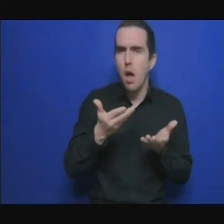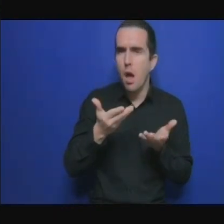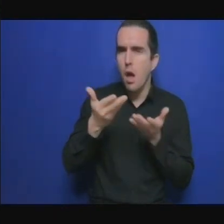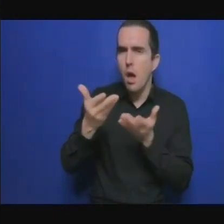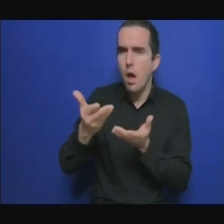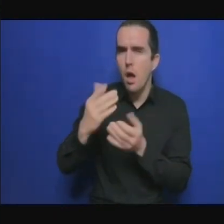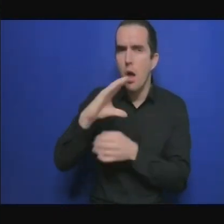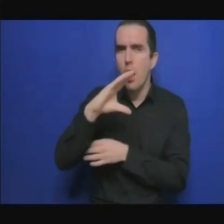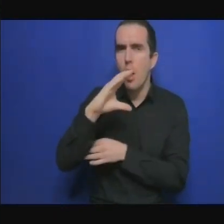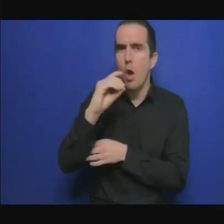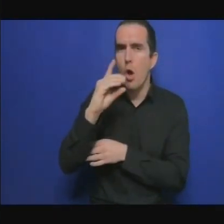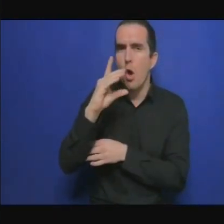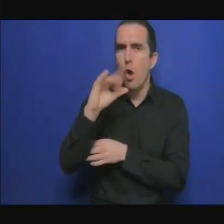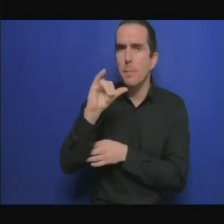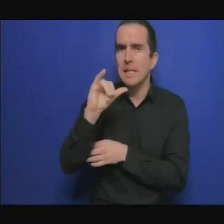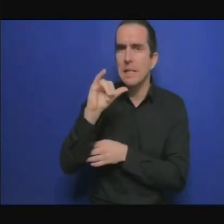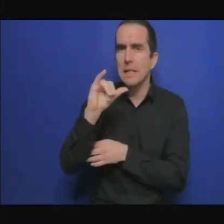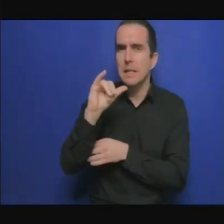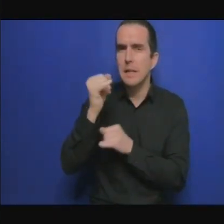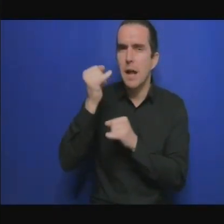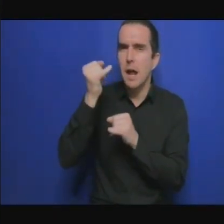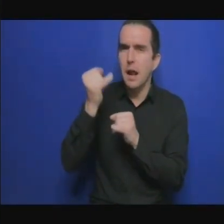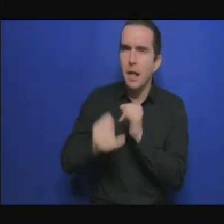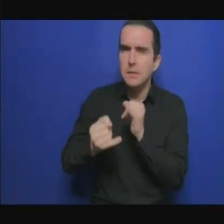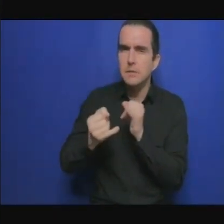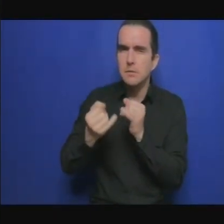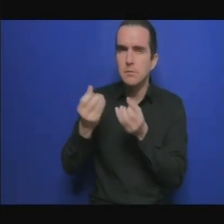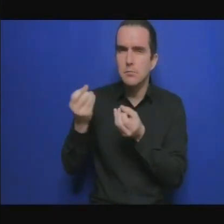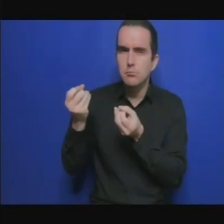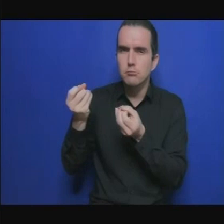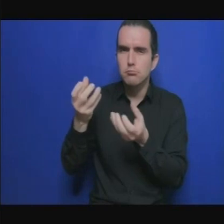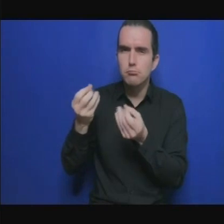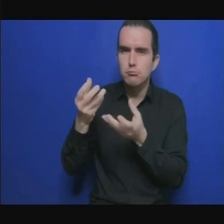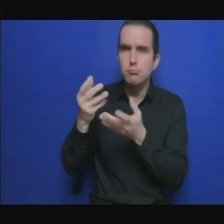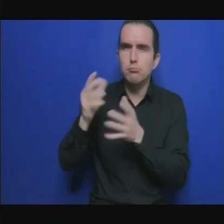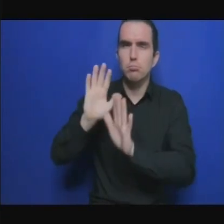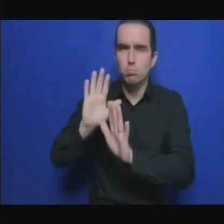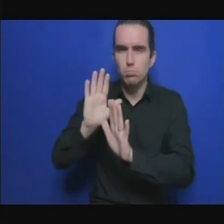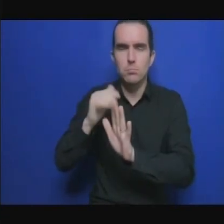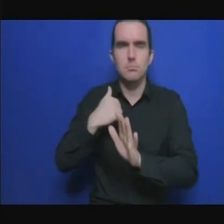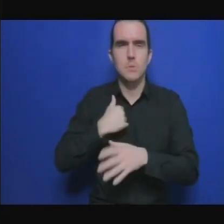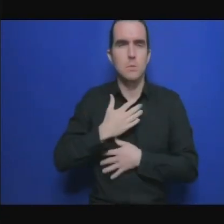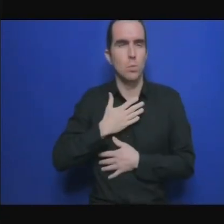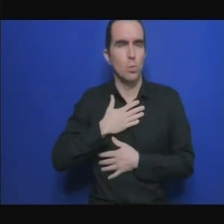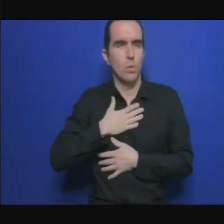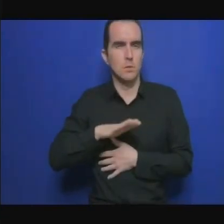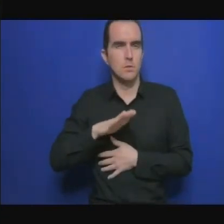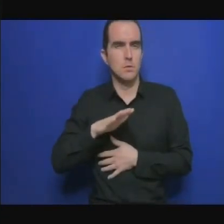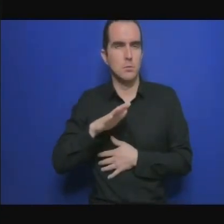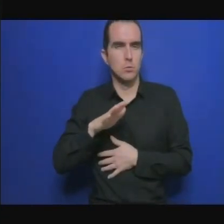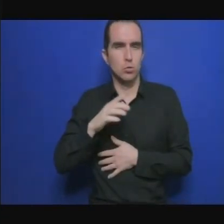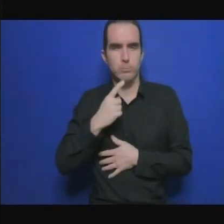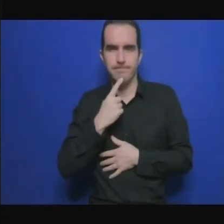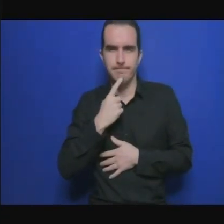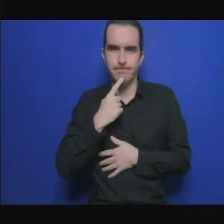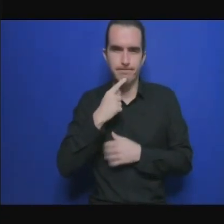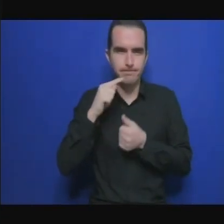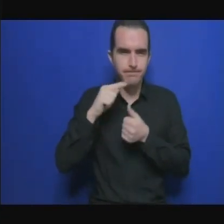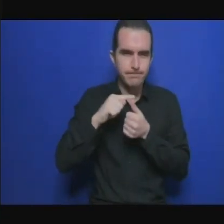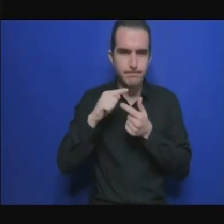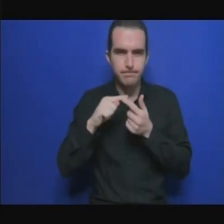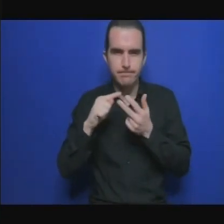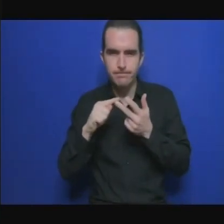remarques de conclusion je voudrais vous signaler que nous n'avons pas pu entendre Alkali Kondé